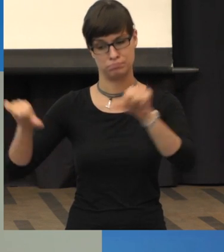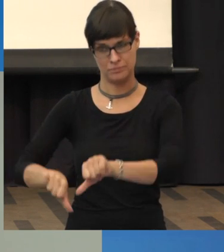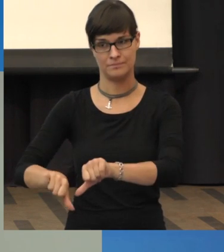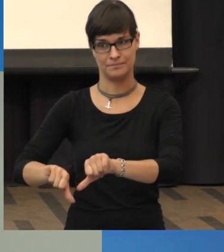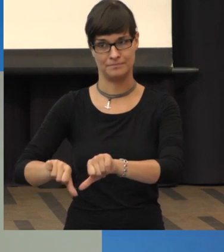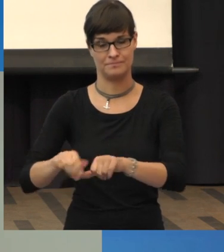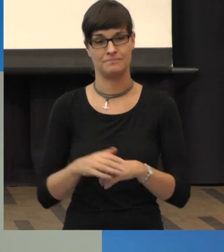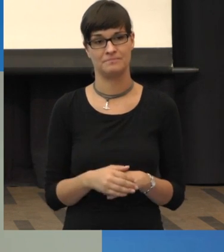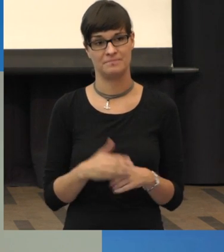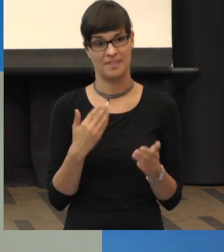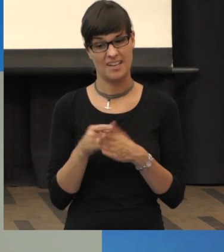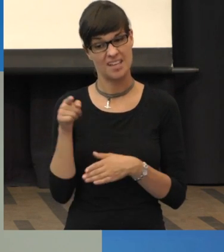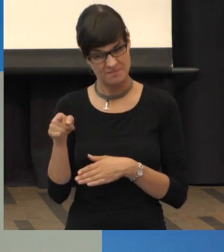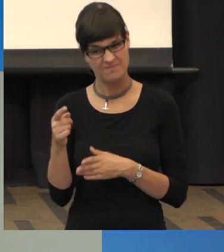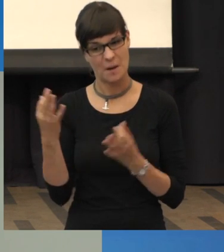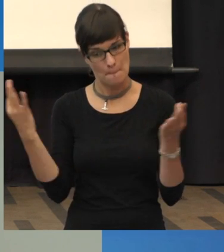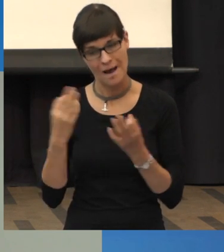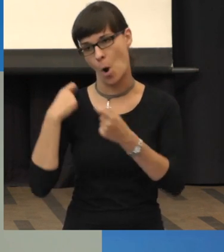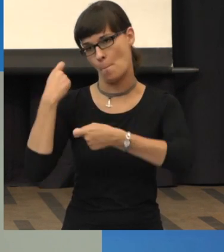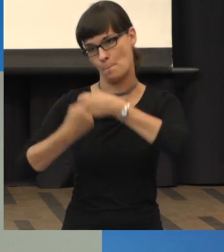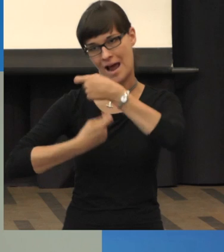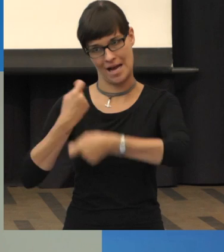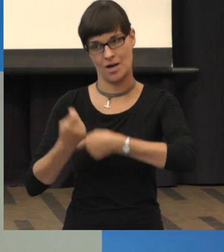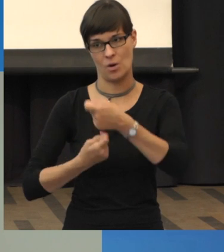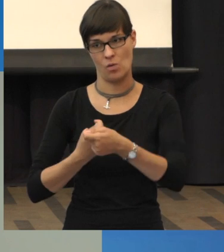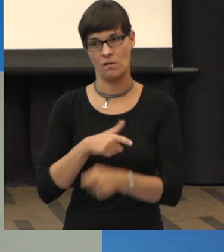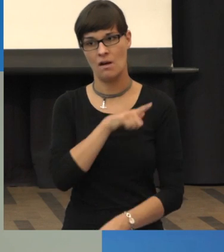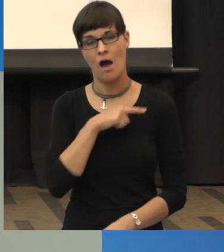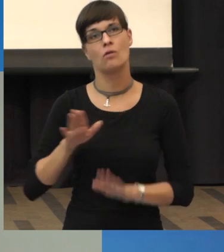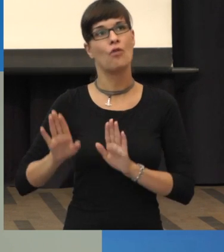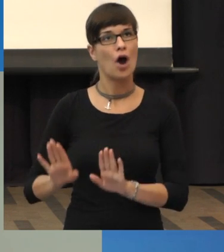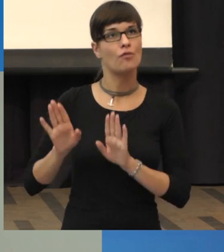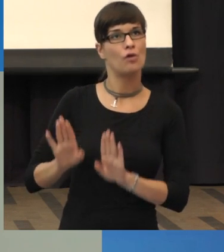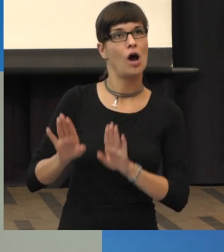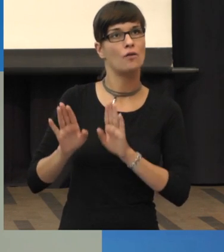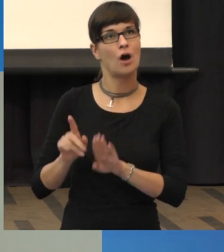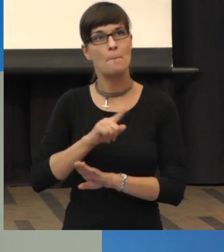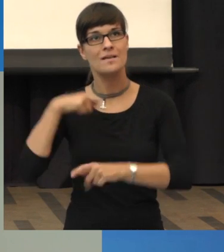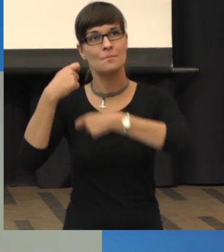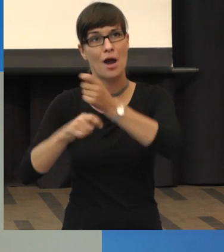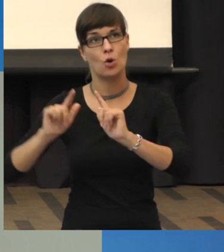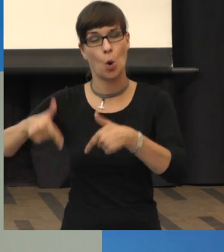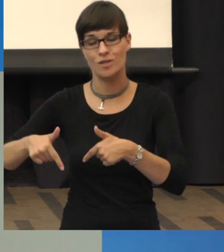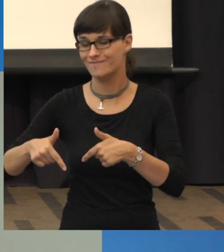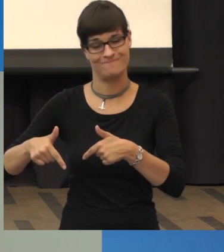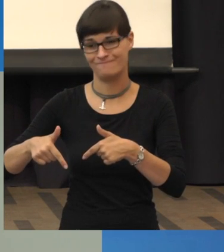sollte versuchen, sie zu behandeln. Nicht zu lange unbehandelt lassen. Weil, wie wir gehört haben, es kann